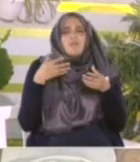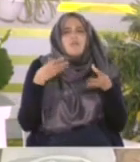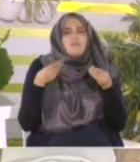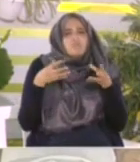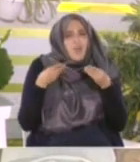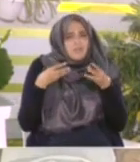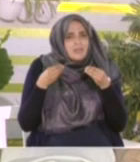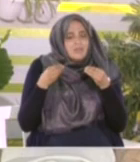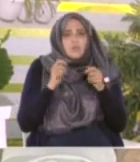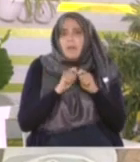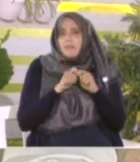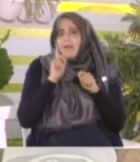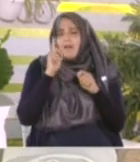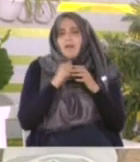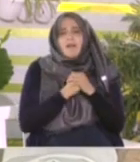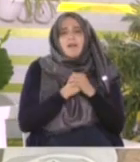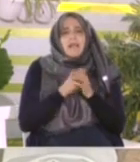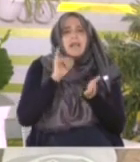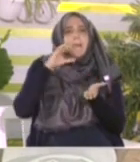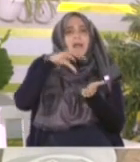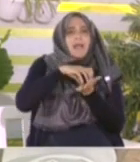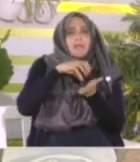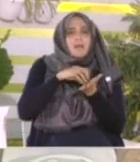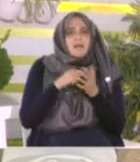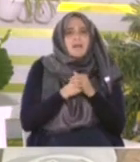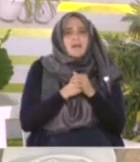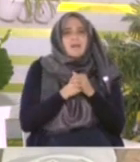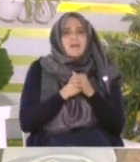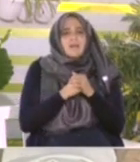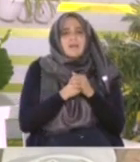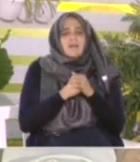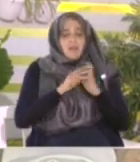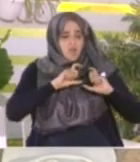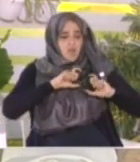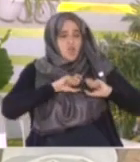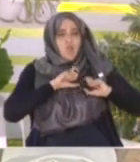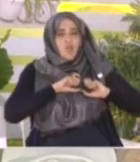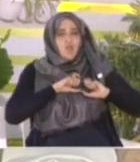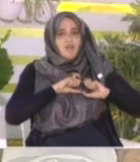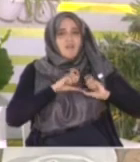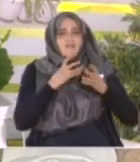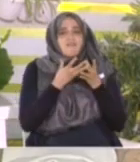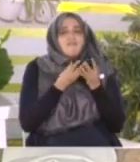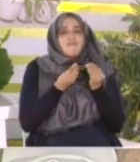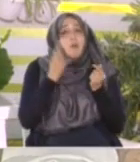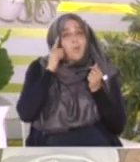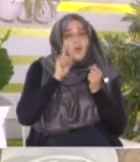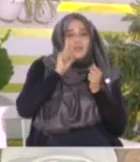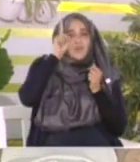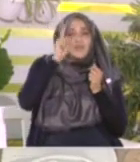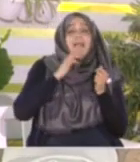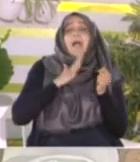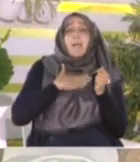إبراهيم الخليل ألان قلبه لله سبحانه وتعالى